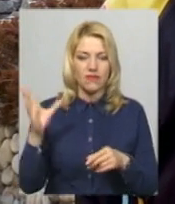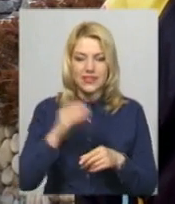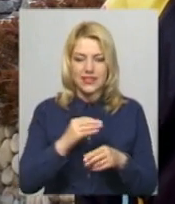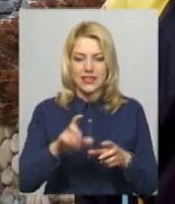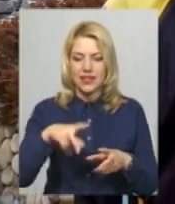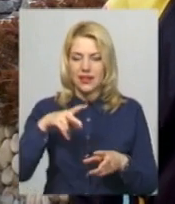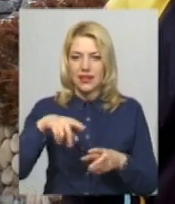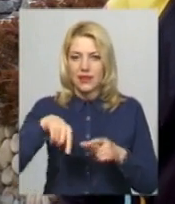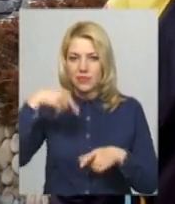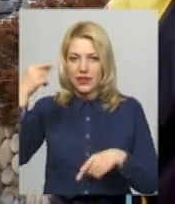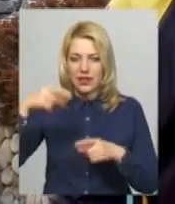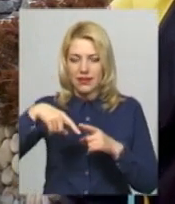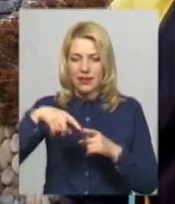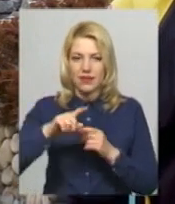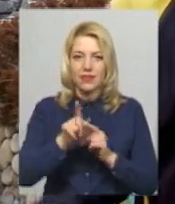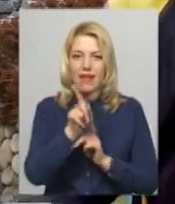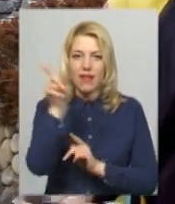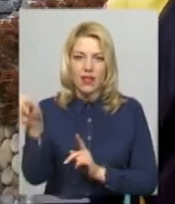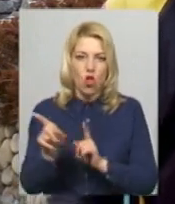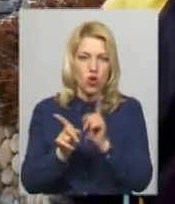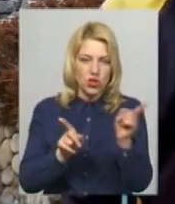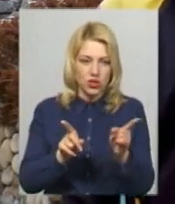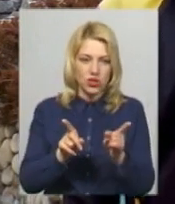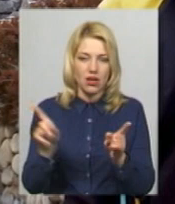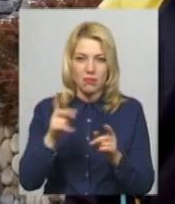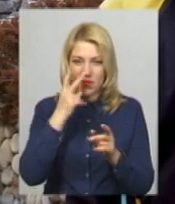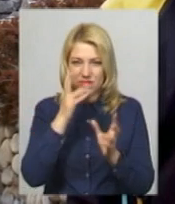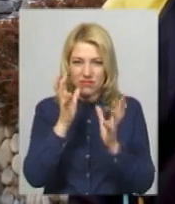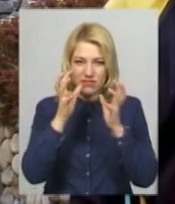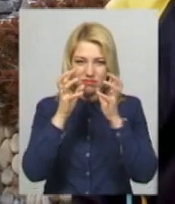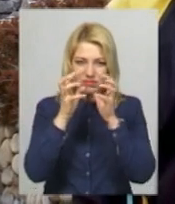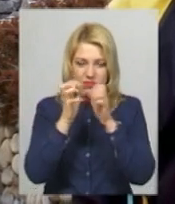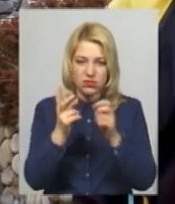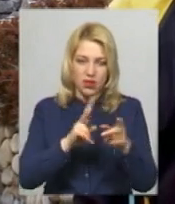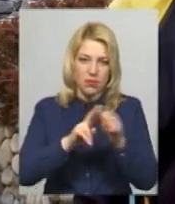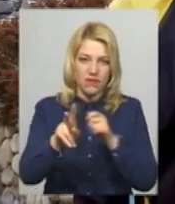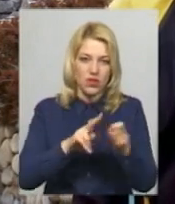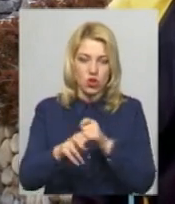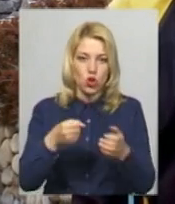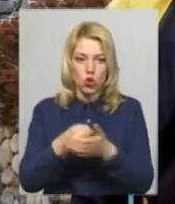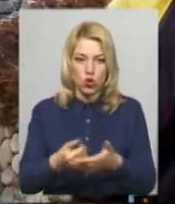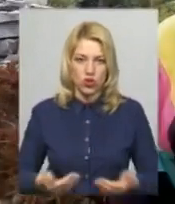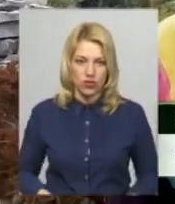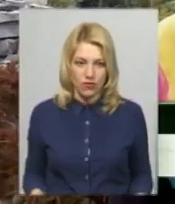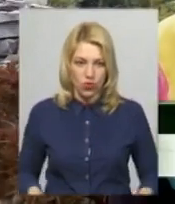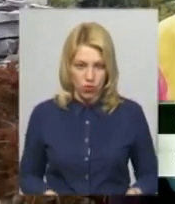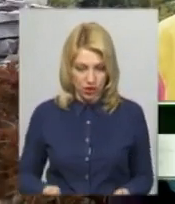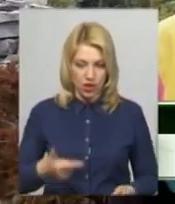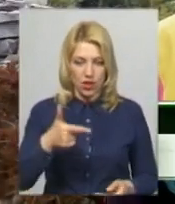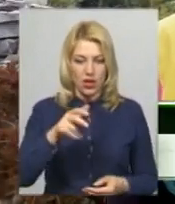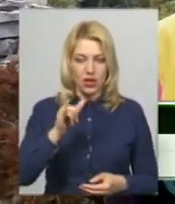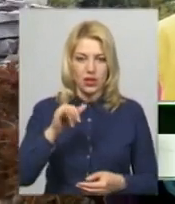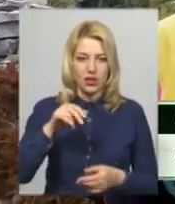мають ознаку зав'ядання, всі вирізати до живої гілочки. Перед